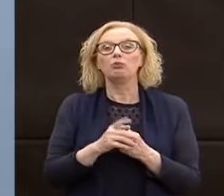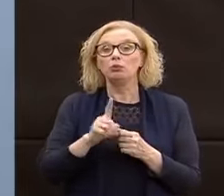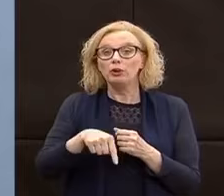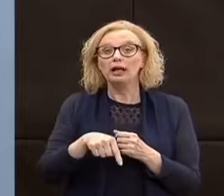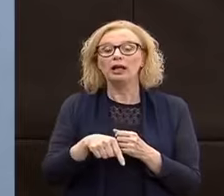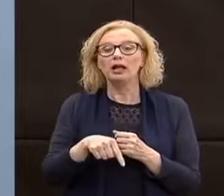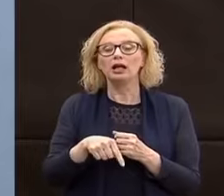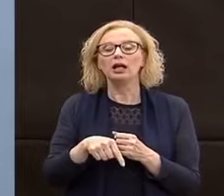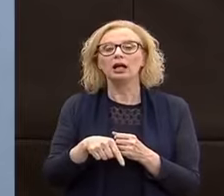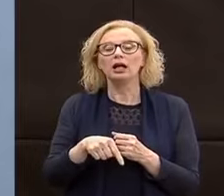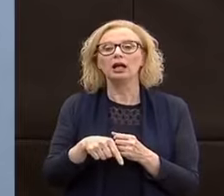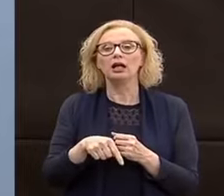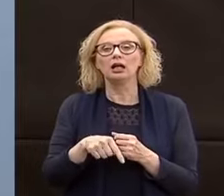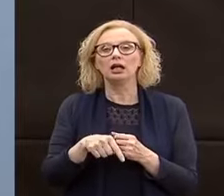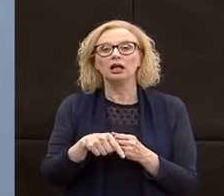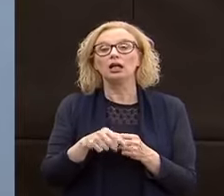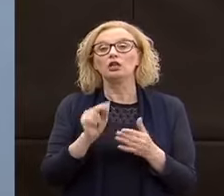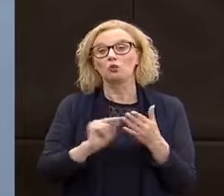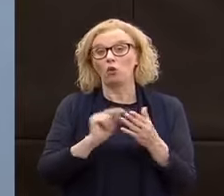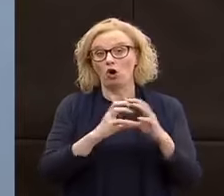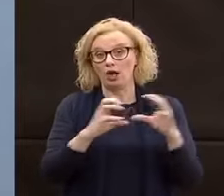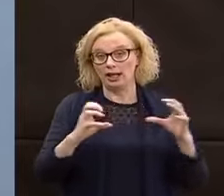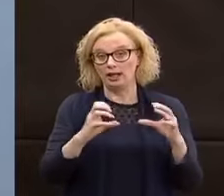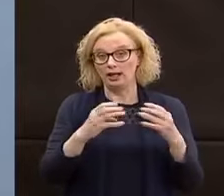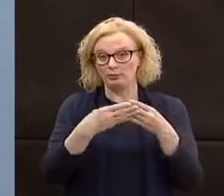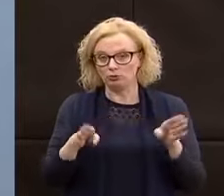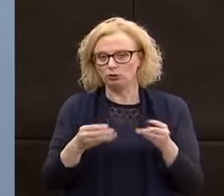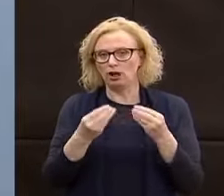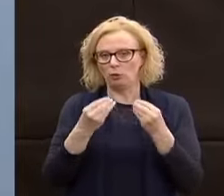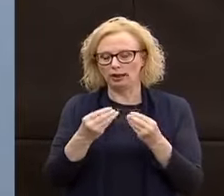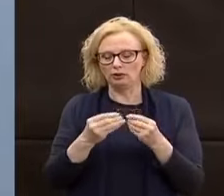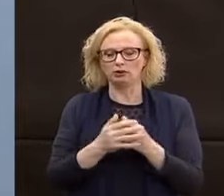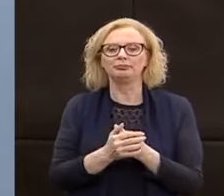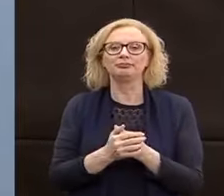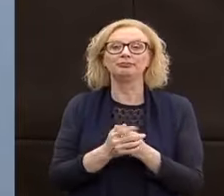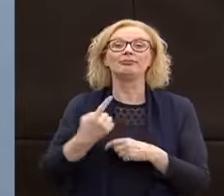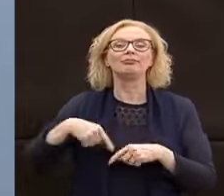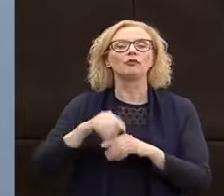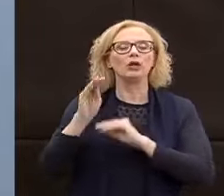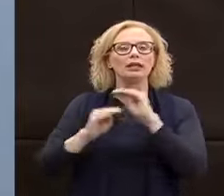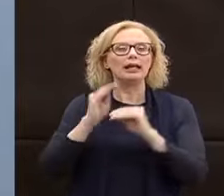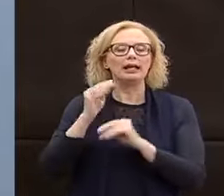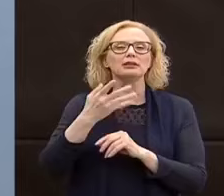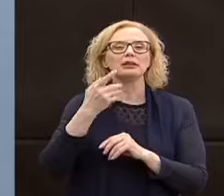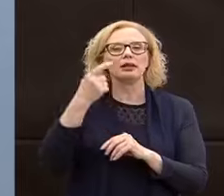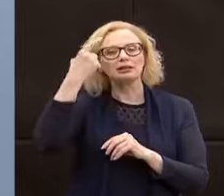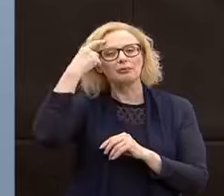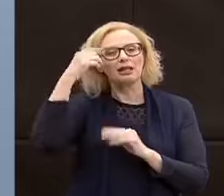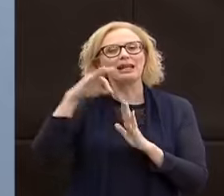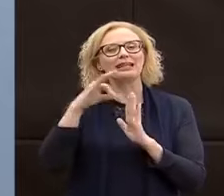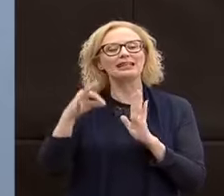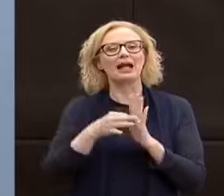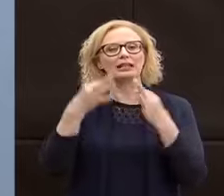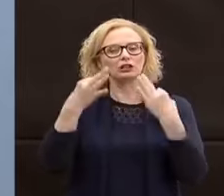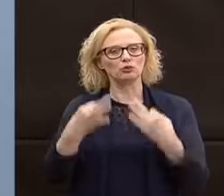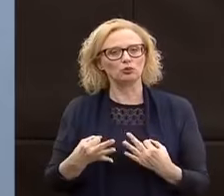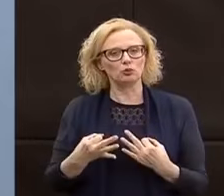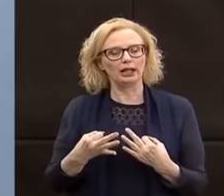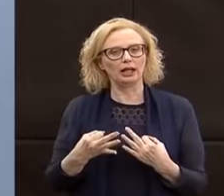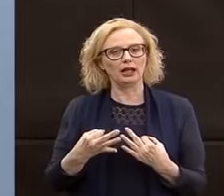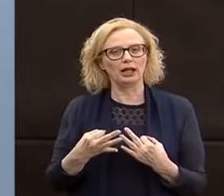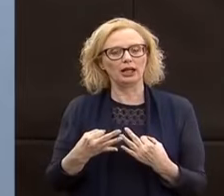le scuole. Quindi la richiesta è stata quella di avere date sicure e una